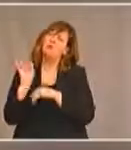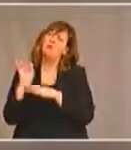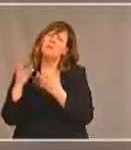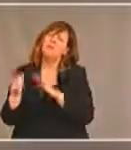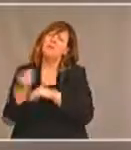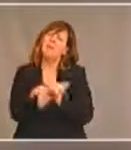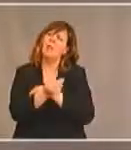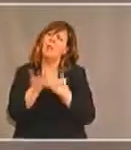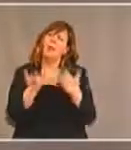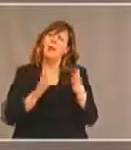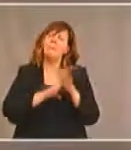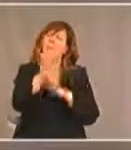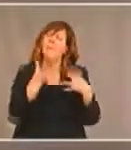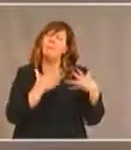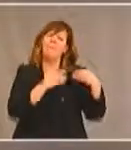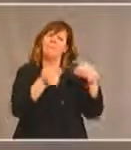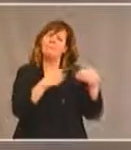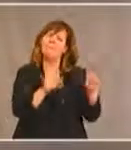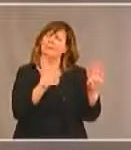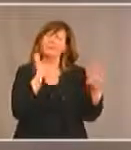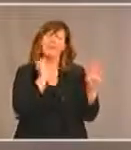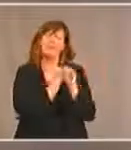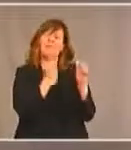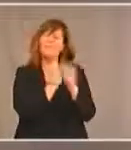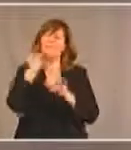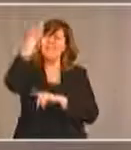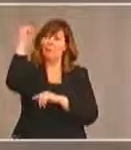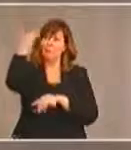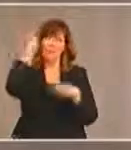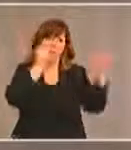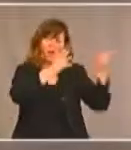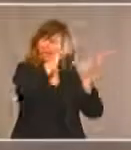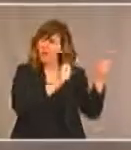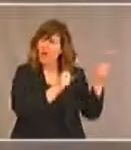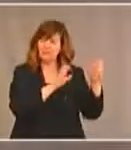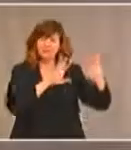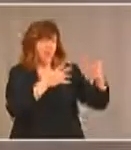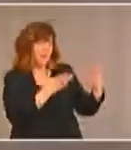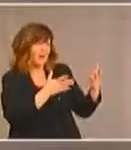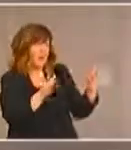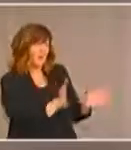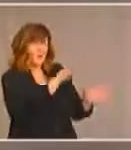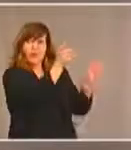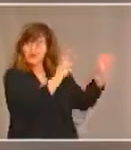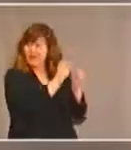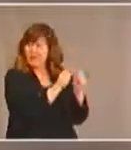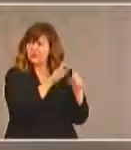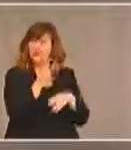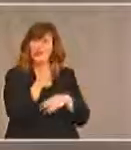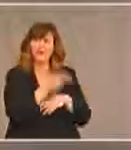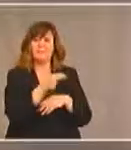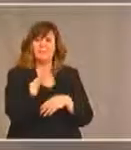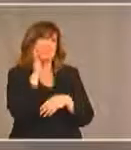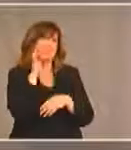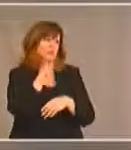le marketing, pour travailler avec les employeurs et pour les aider à recruter des Autochtones. Il y a plusieurs personnes qui ne